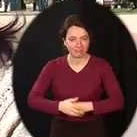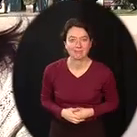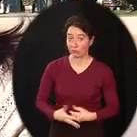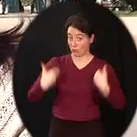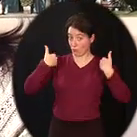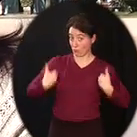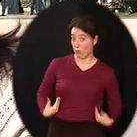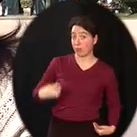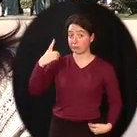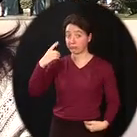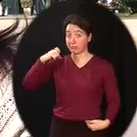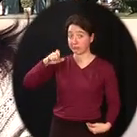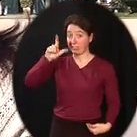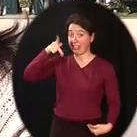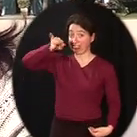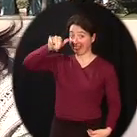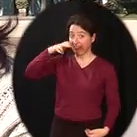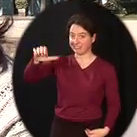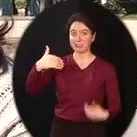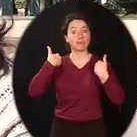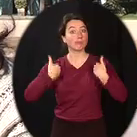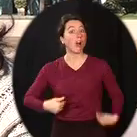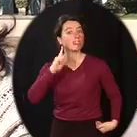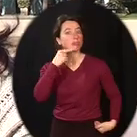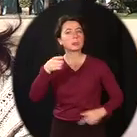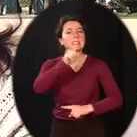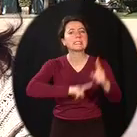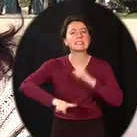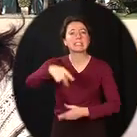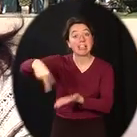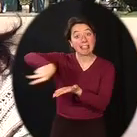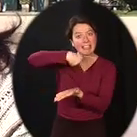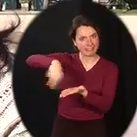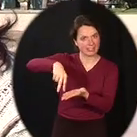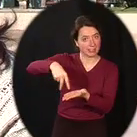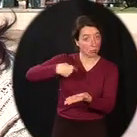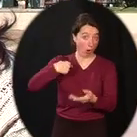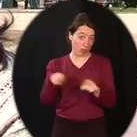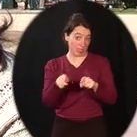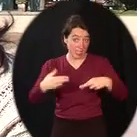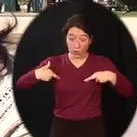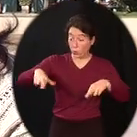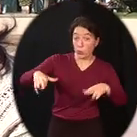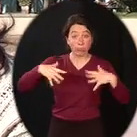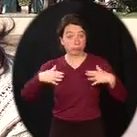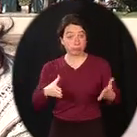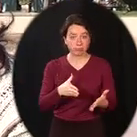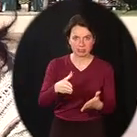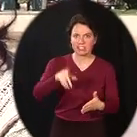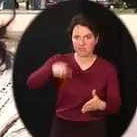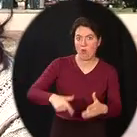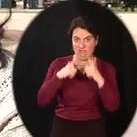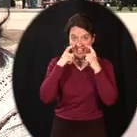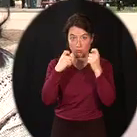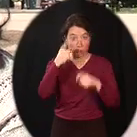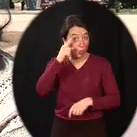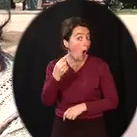Moi, c'est Delphine. Je suis sourde. Et moi aussi, je dois me déplacer dans la rue. Et je dois être très vigilante car je ne peux pas entendre les bruits des